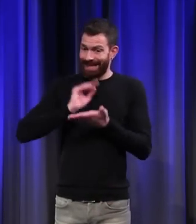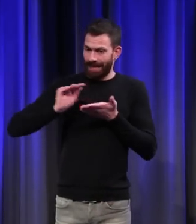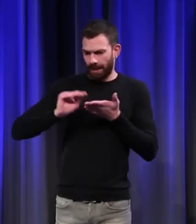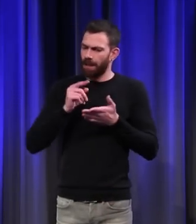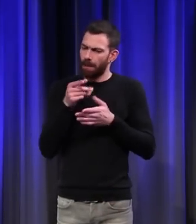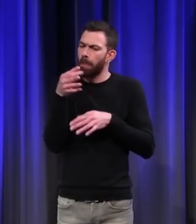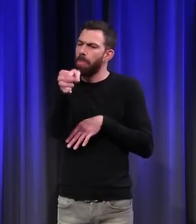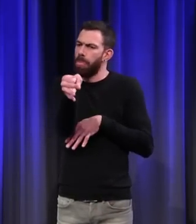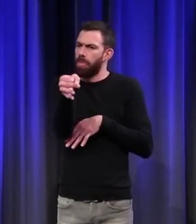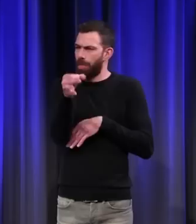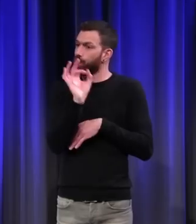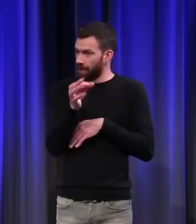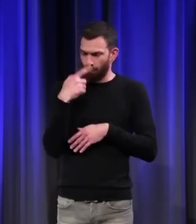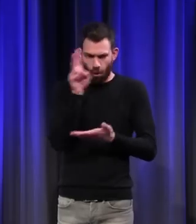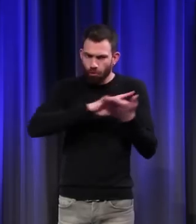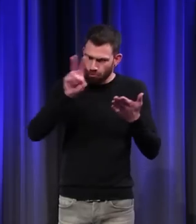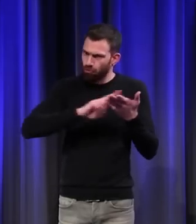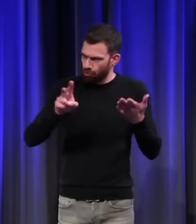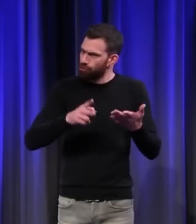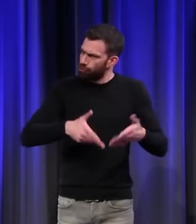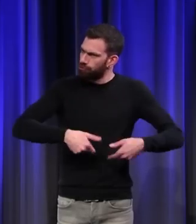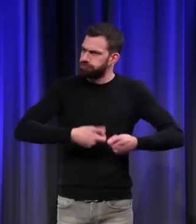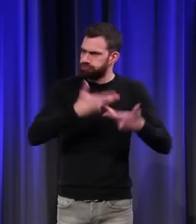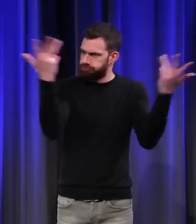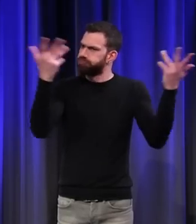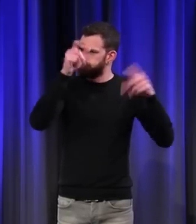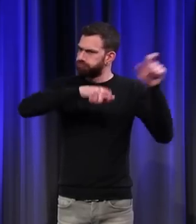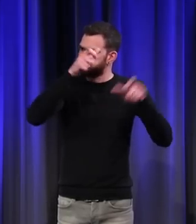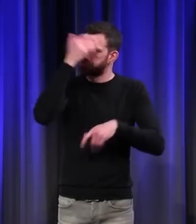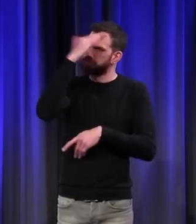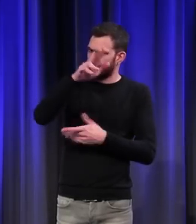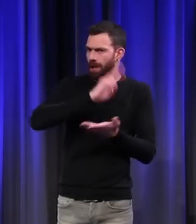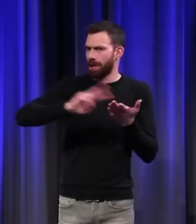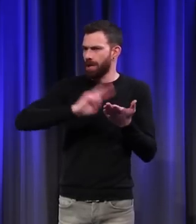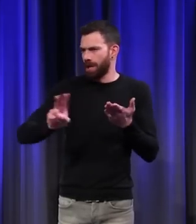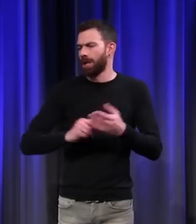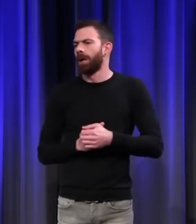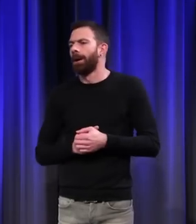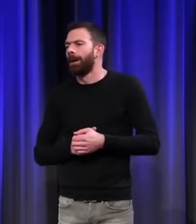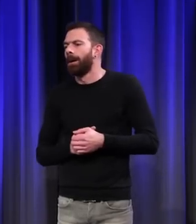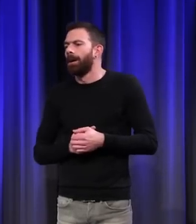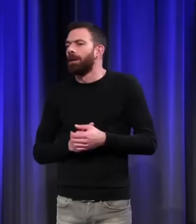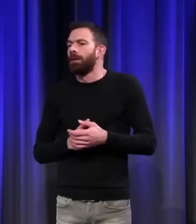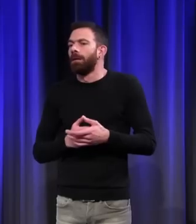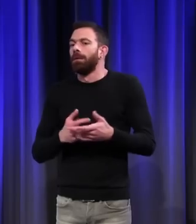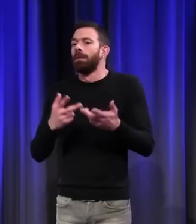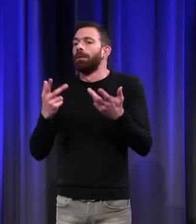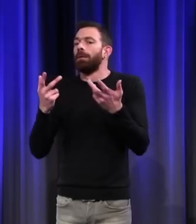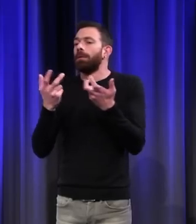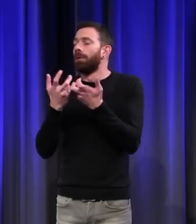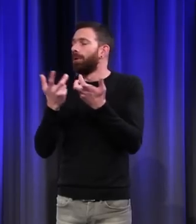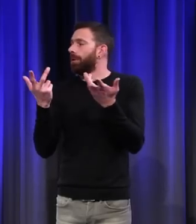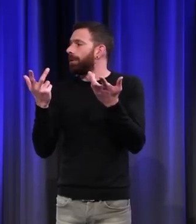lire, un nombre important de personnes savent lire. si on prend la situation